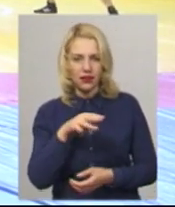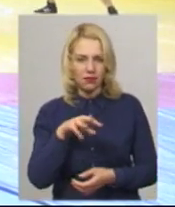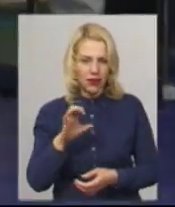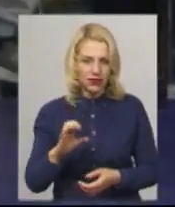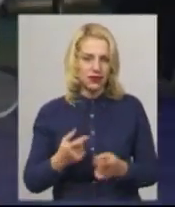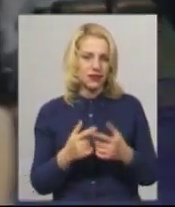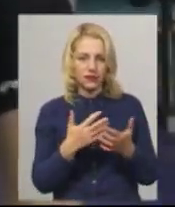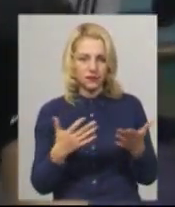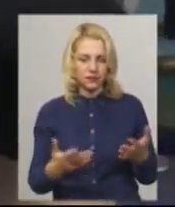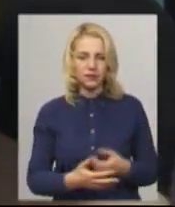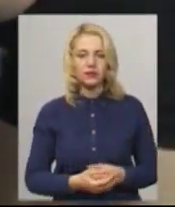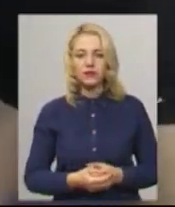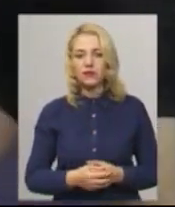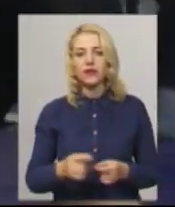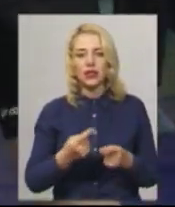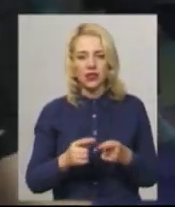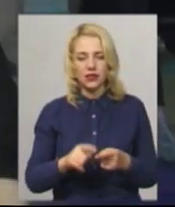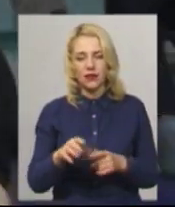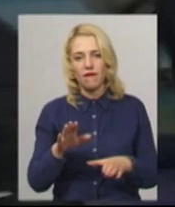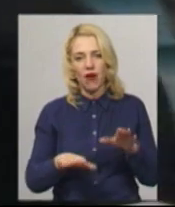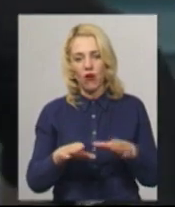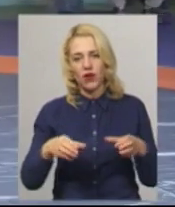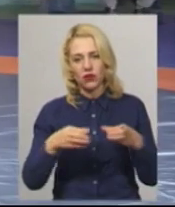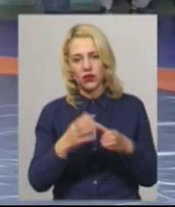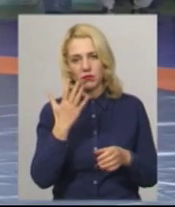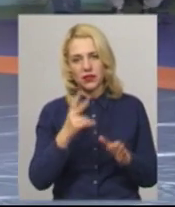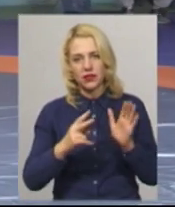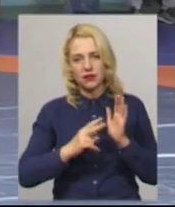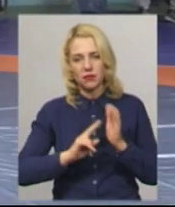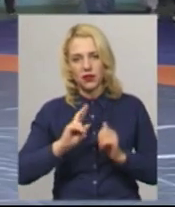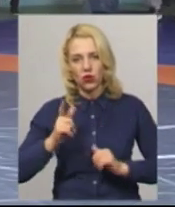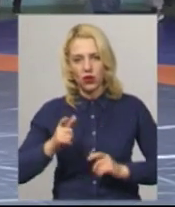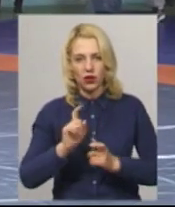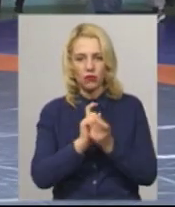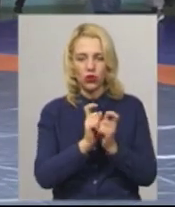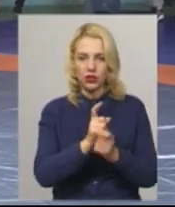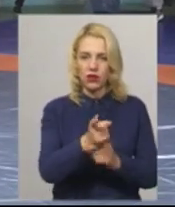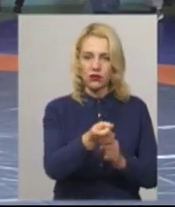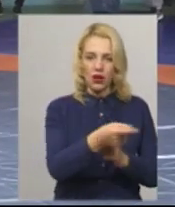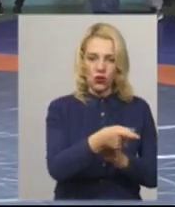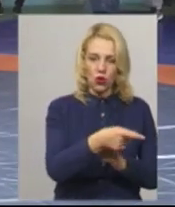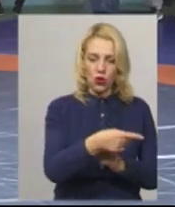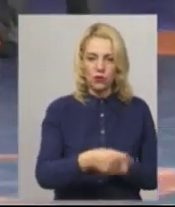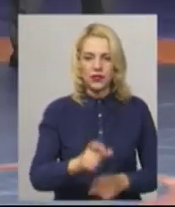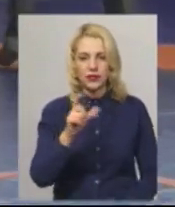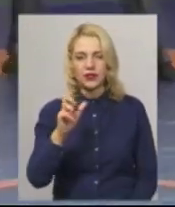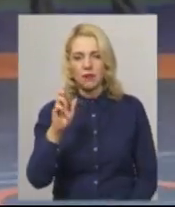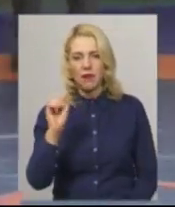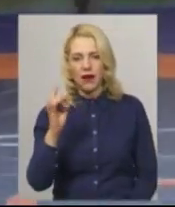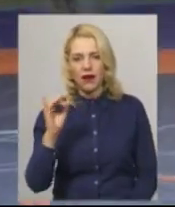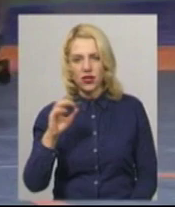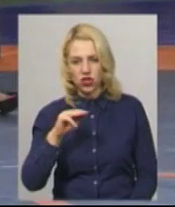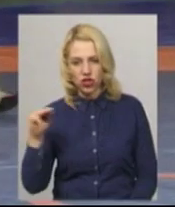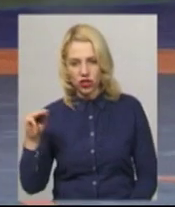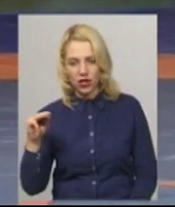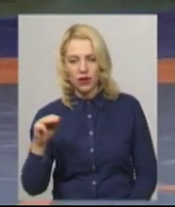покаже». А це вагова категорія 57 кілограмів. Борються спортсмени з Тернопільщини. Юрій Вовк зі Збаража і Олег Щури